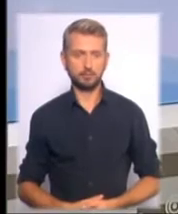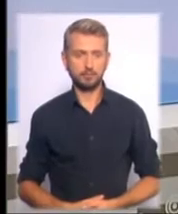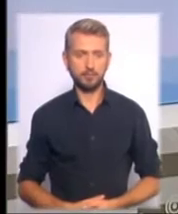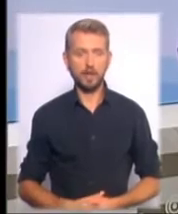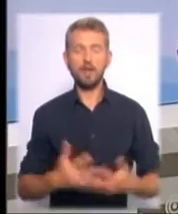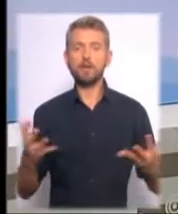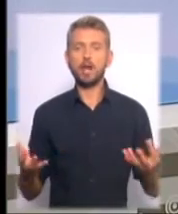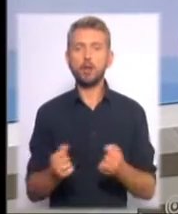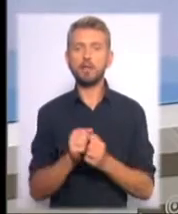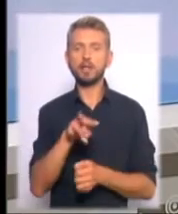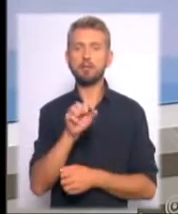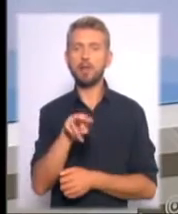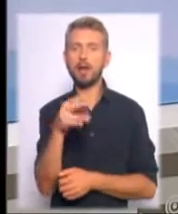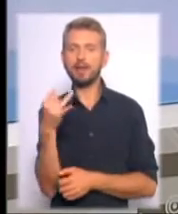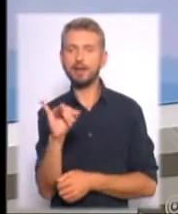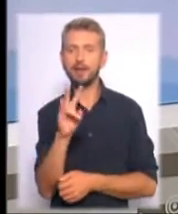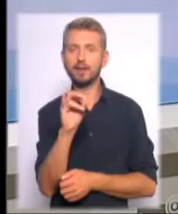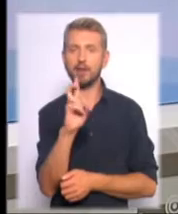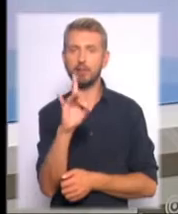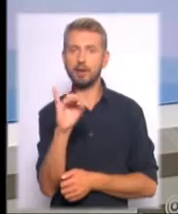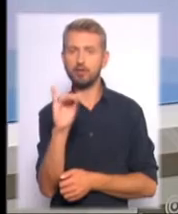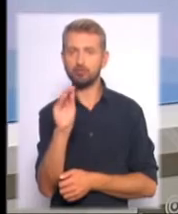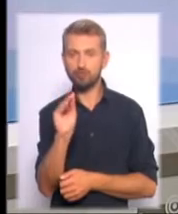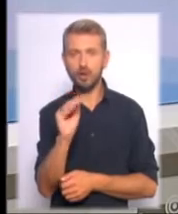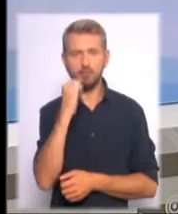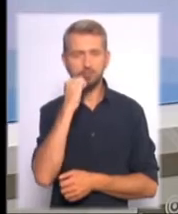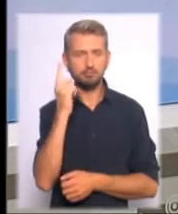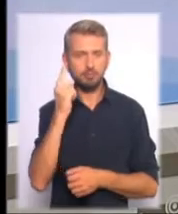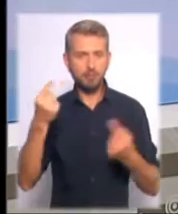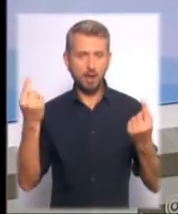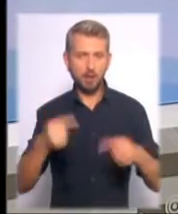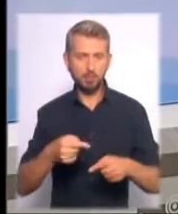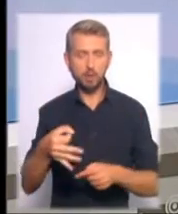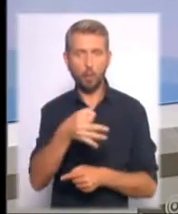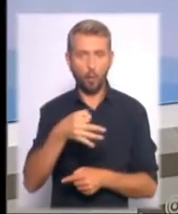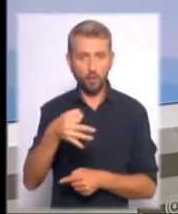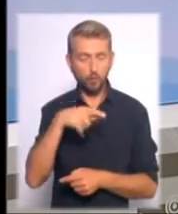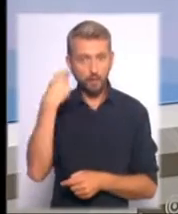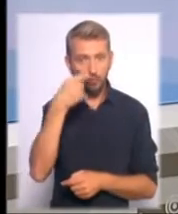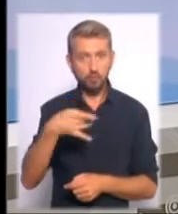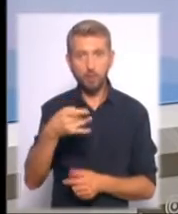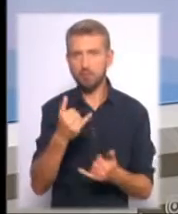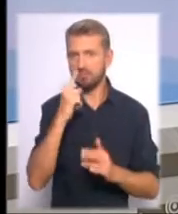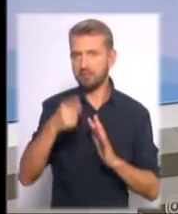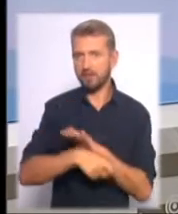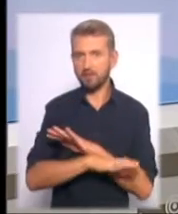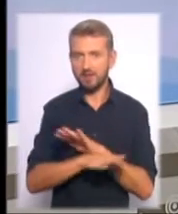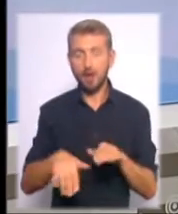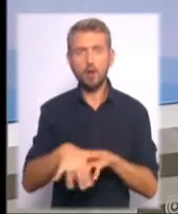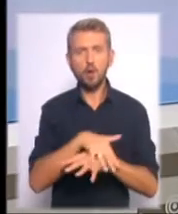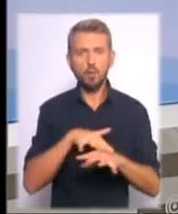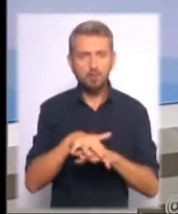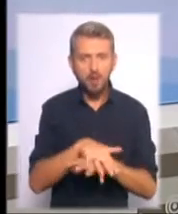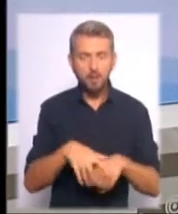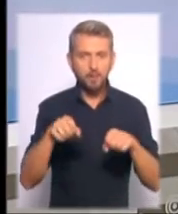Врятований малий небріж, занедбане озеро, що на проспекті Григоренка у Дарницькому районі, нині вже не впізнати. Громада взялася